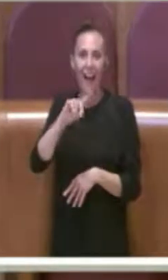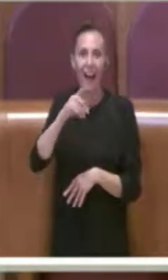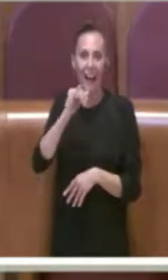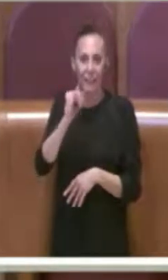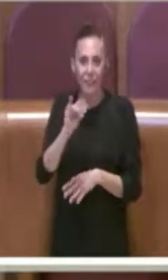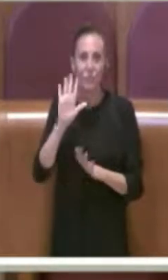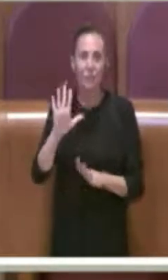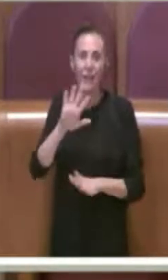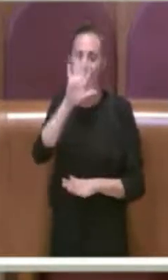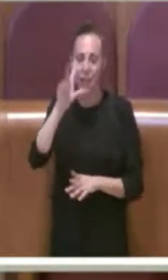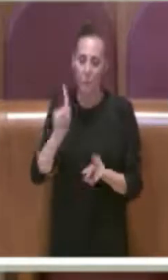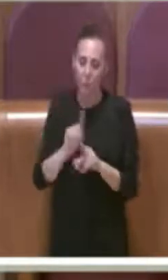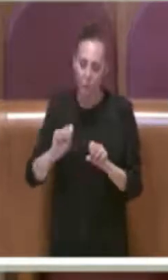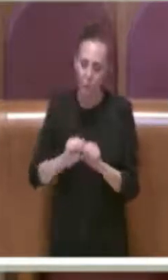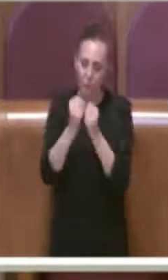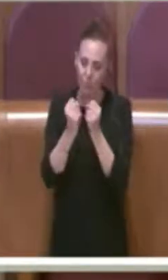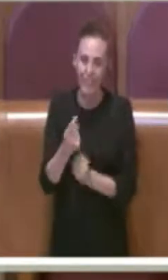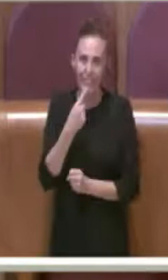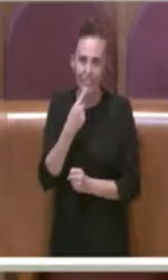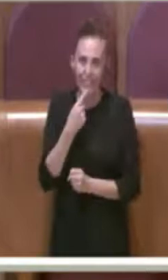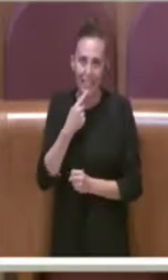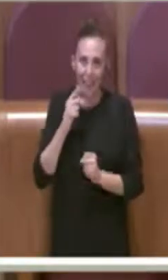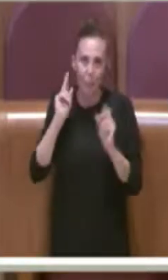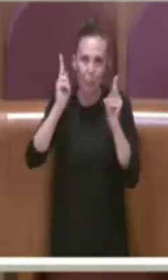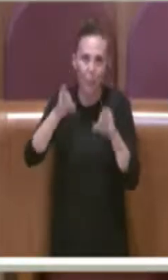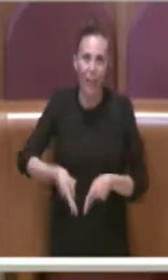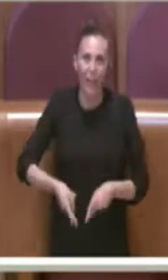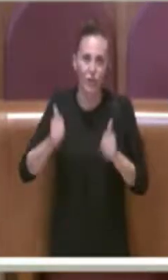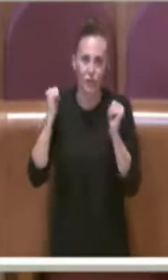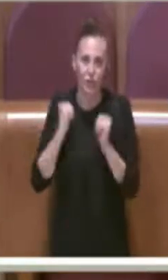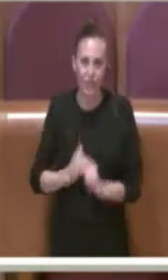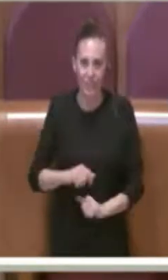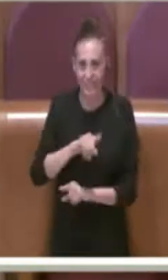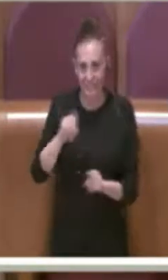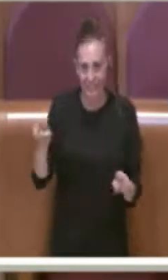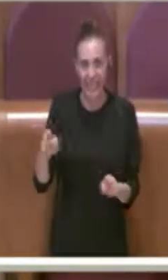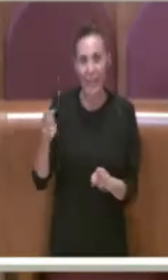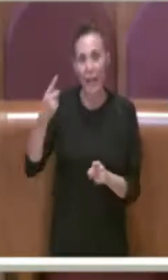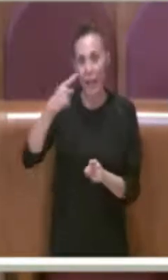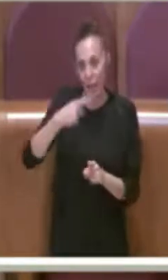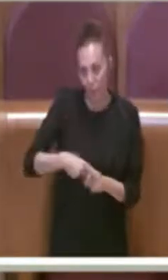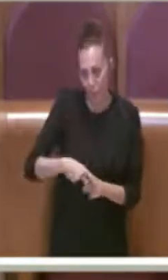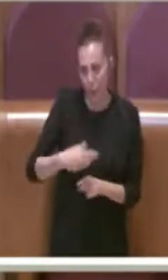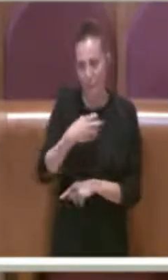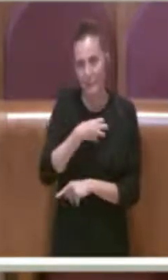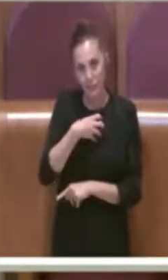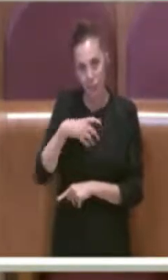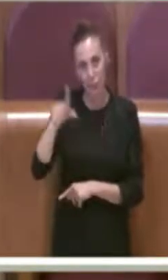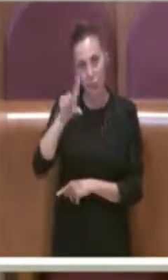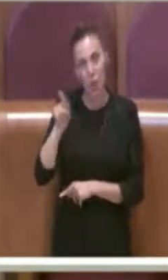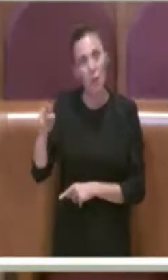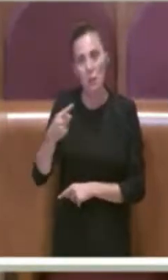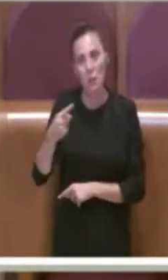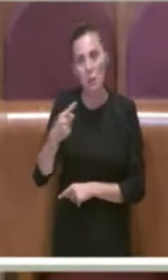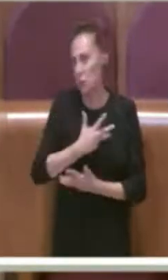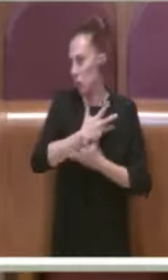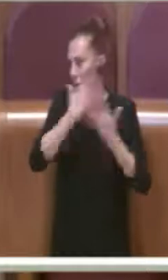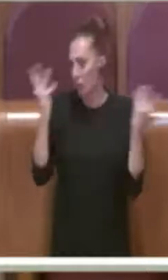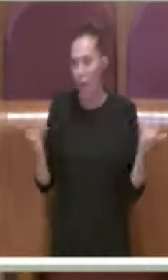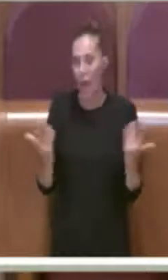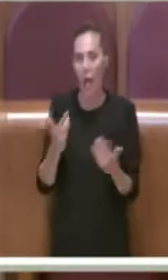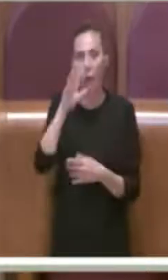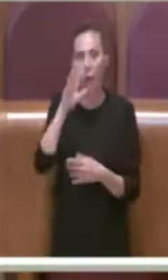Per tutti questi motivi e le ragioni economiche che sono state ben delineate dall'assessore Lemmetti, il piano economico